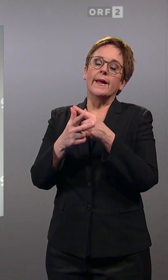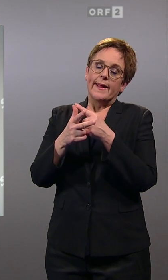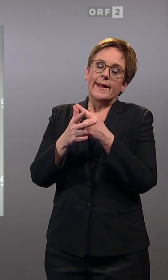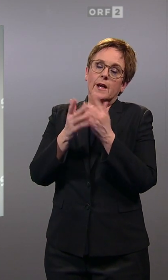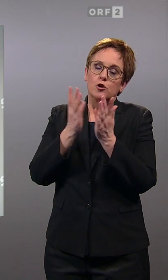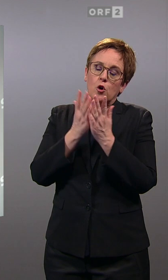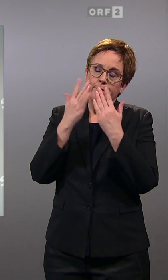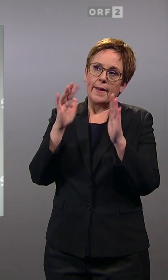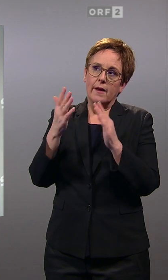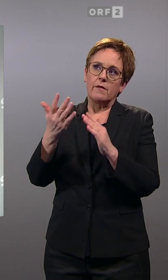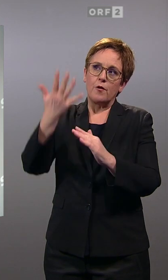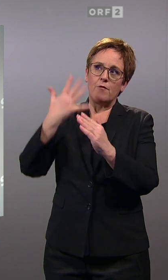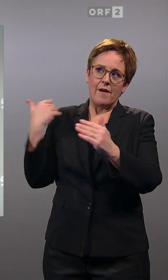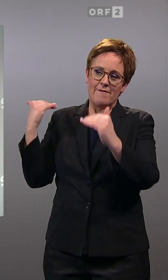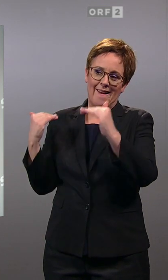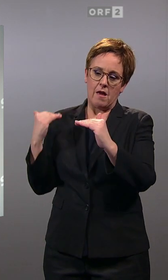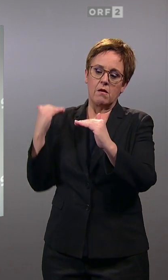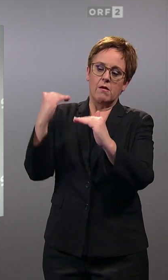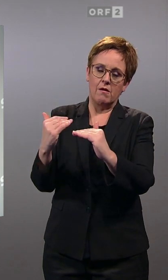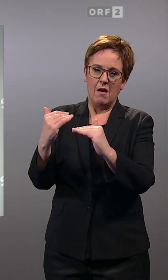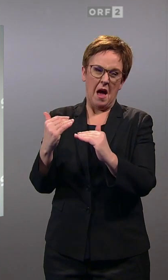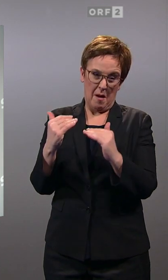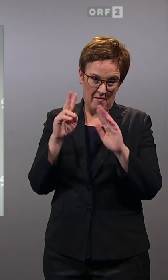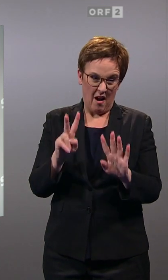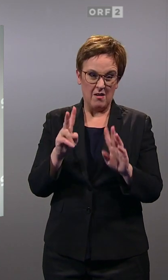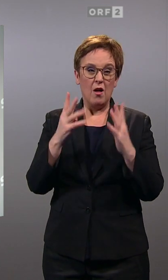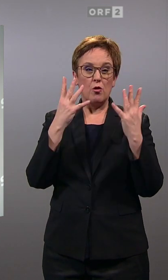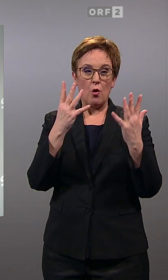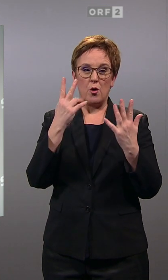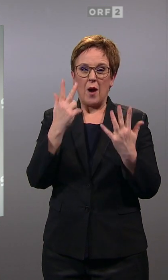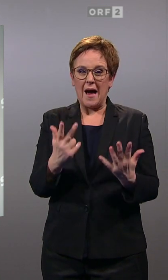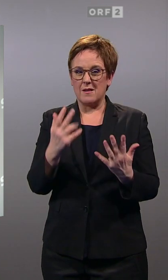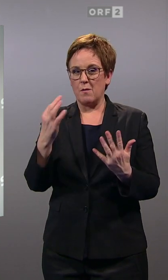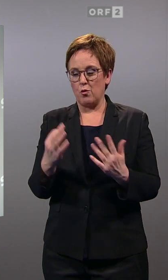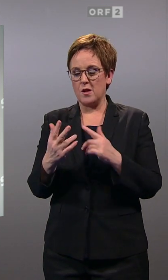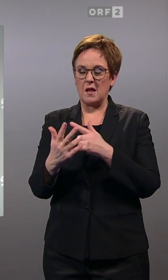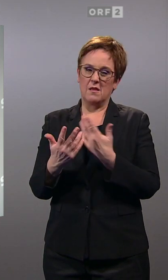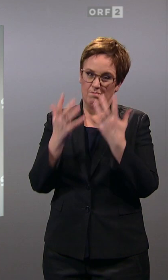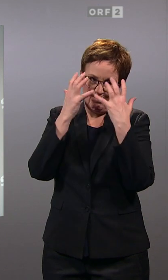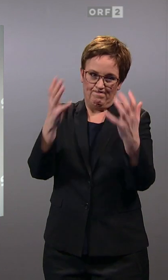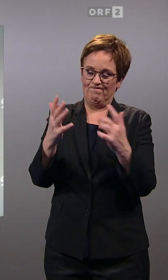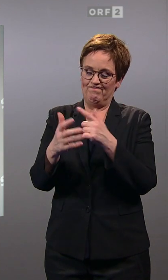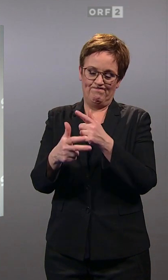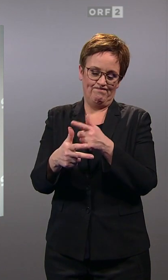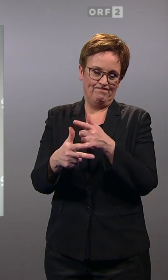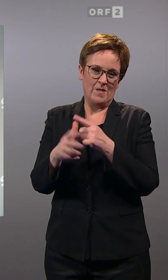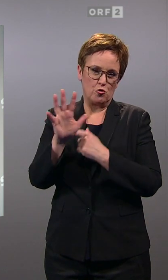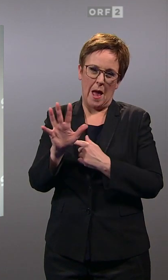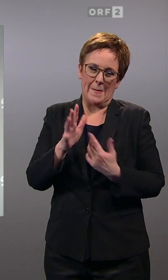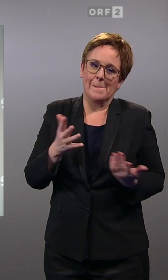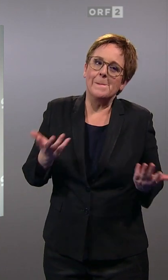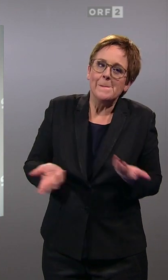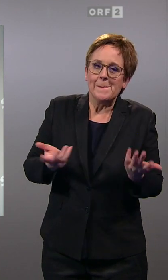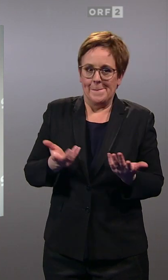bekommen als fünf Jahre davor, aber mit 89 Prozent auch nicht wirklich sehr viel Zustimmung. Ja, also